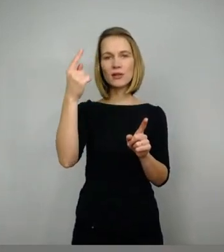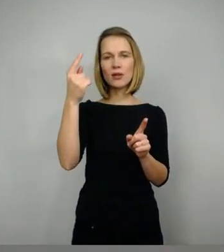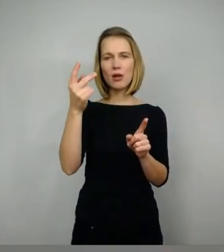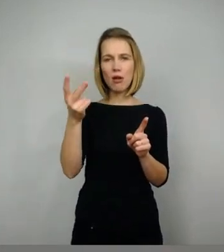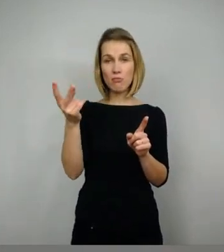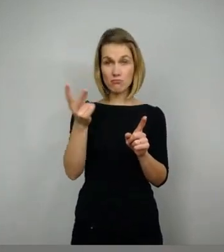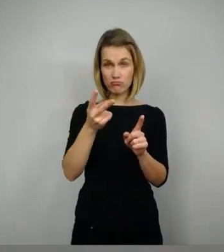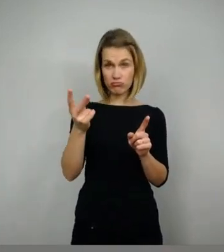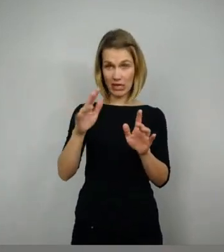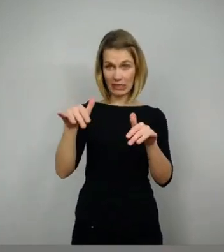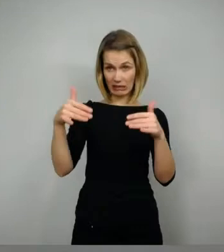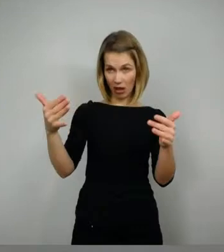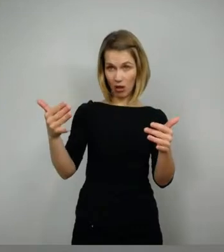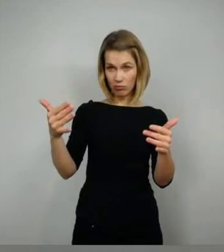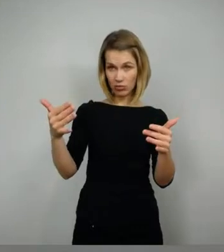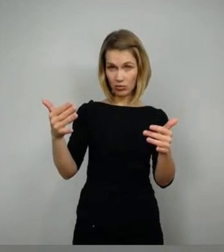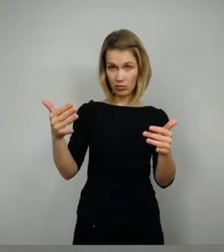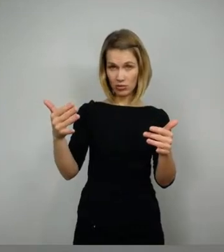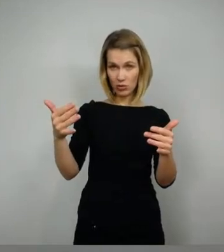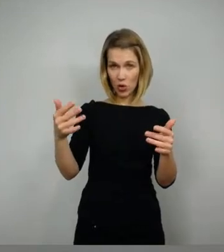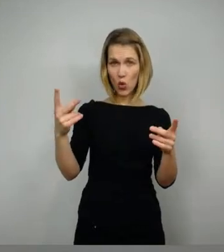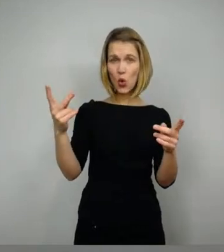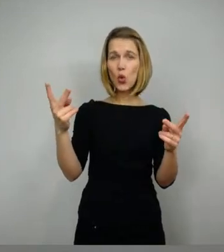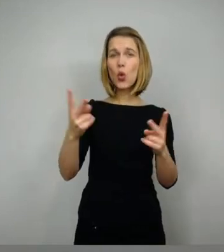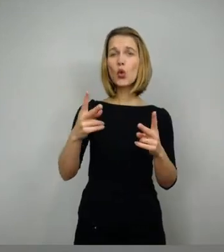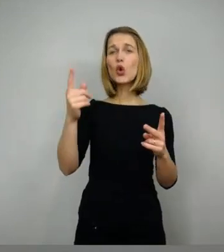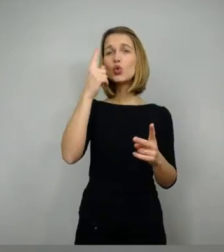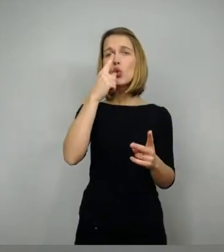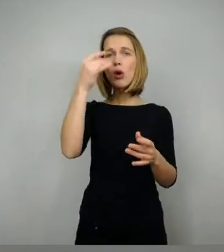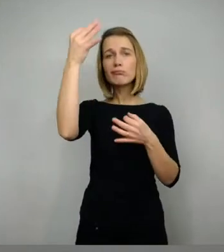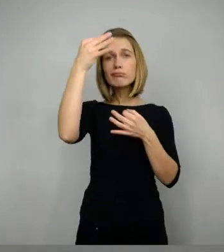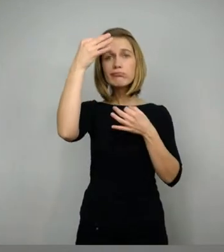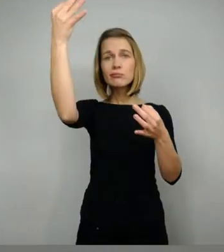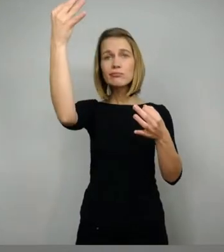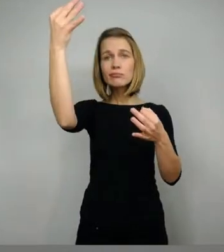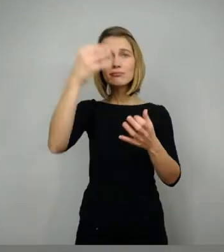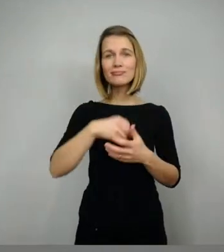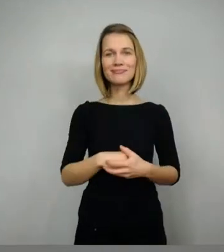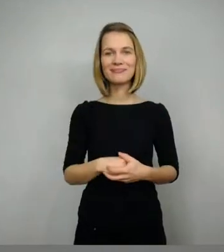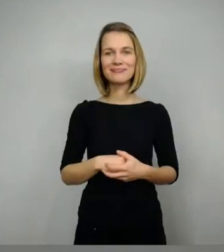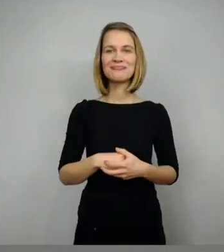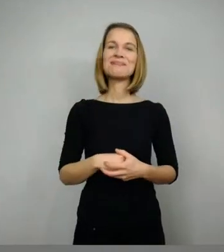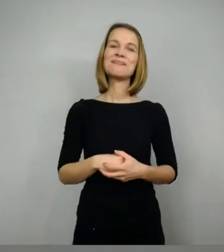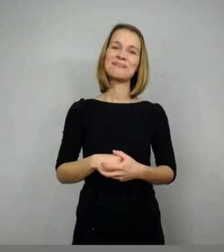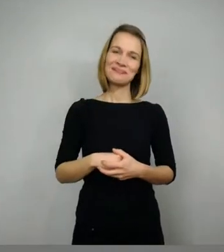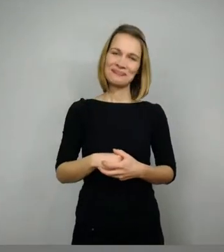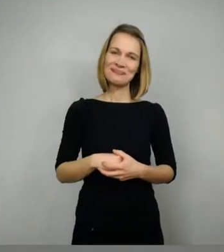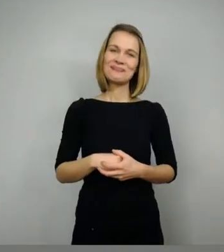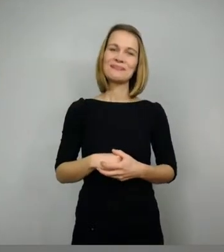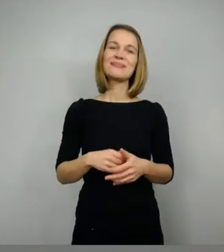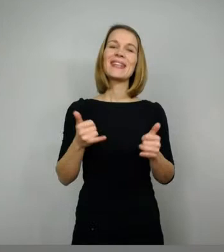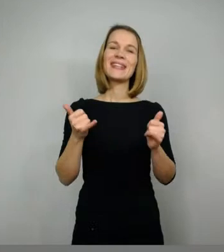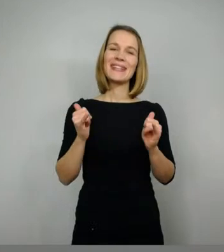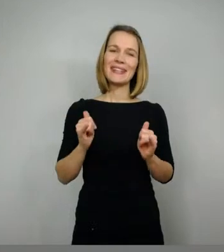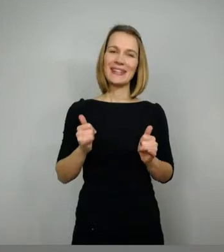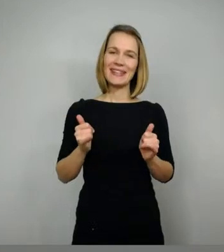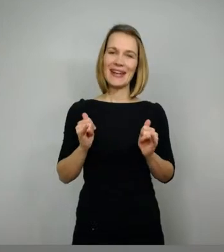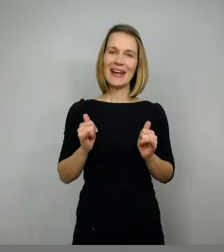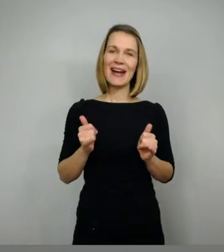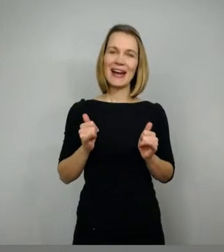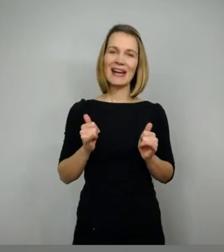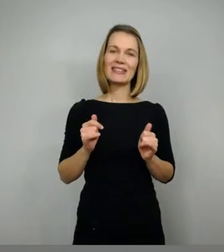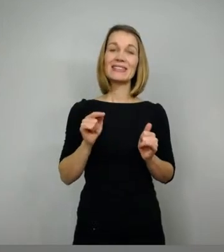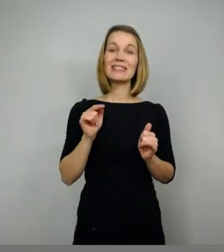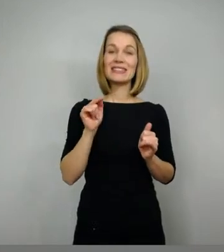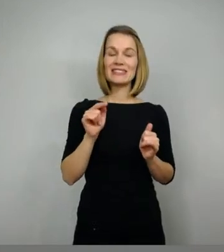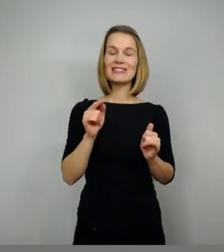oder Sigurd, oder ob die lediglich ausgedacht sind. Uh, ähm, ja. Auch das ist jetzt wieder sehr schwierig